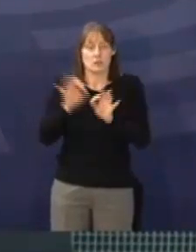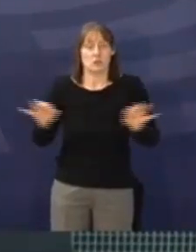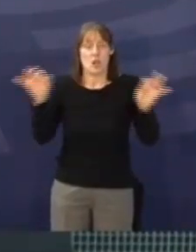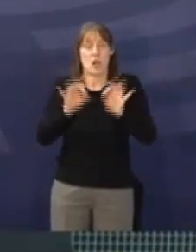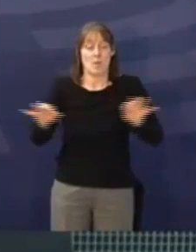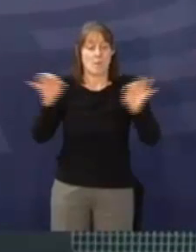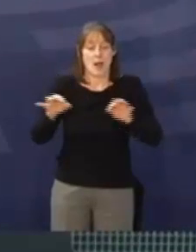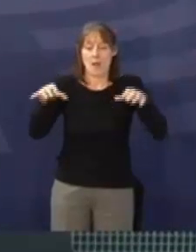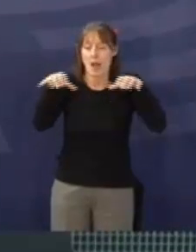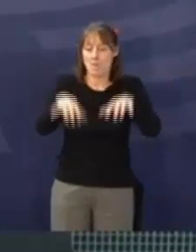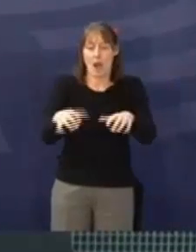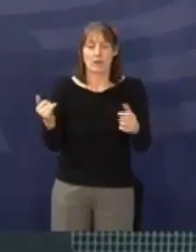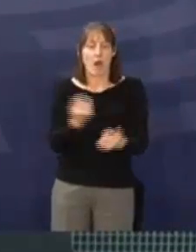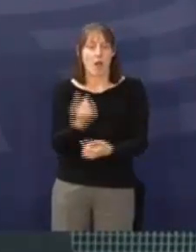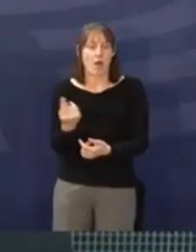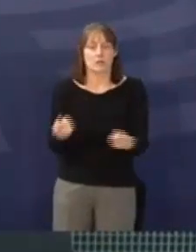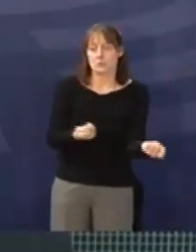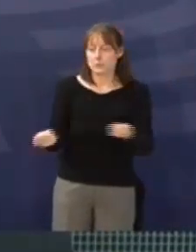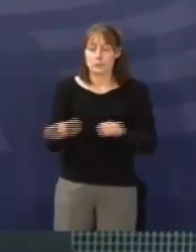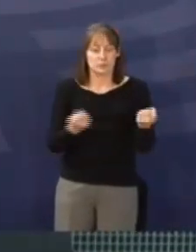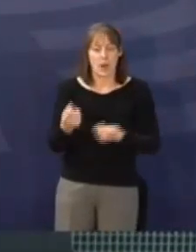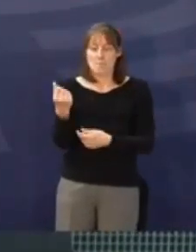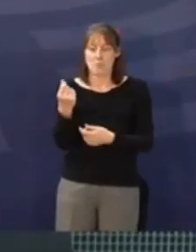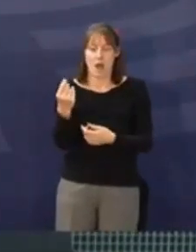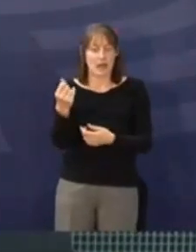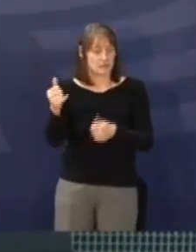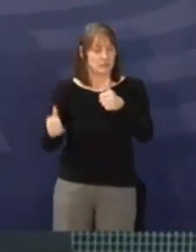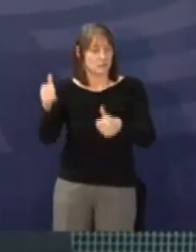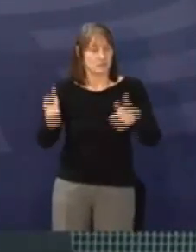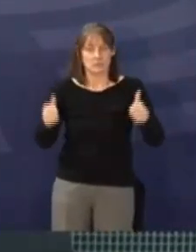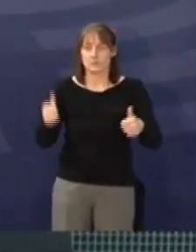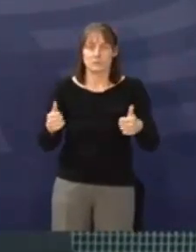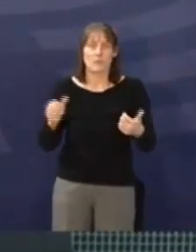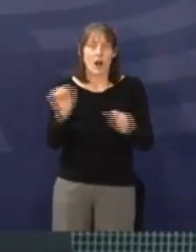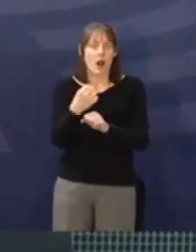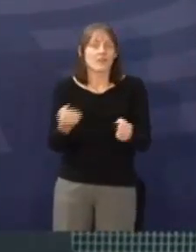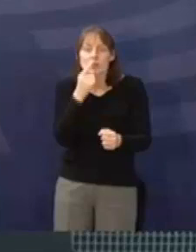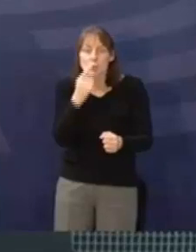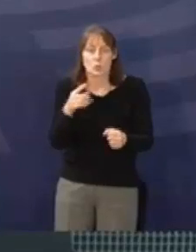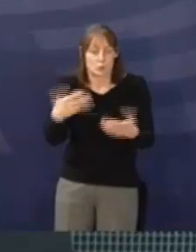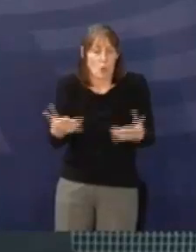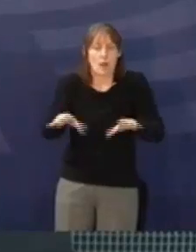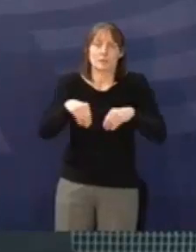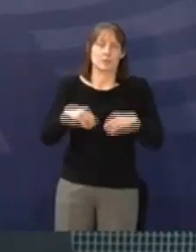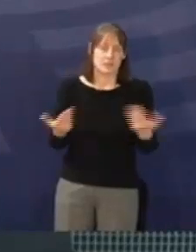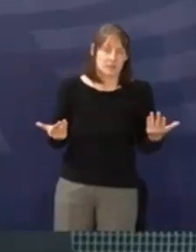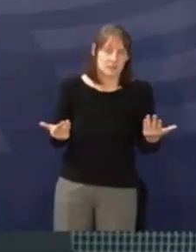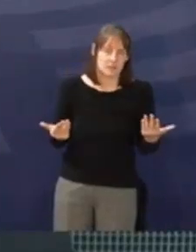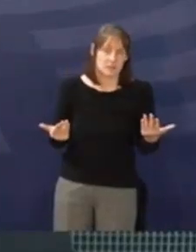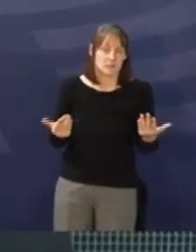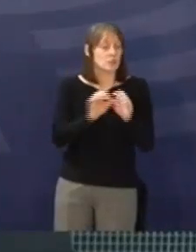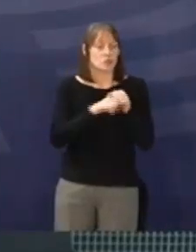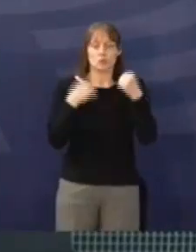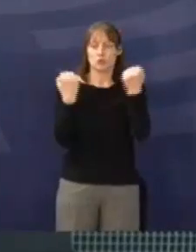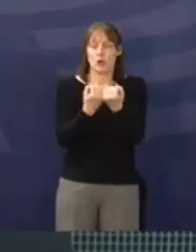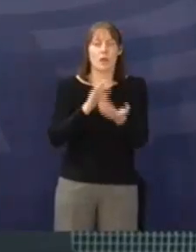hier nicht richten, weil man nach einem reinen Preiswettbewerb schon aus Sicherheitsgründen nicht akzeptieren kann. Deshalb kann sich der Staat hier nicht